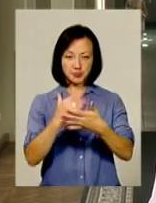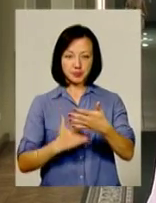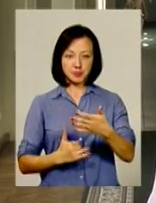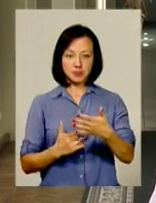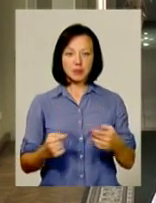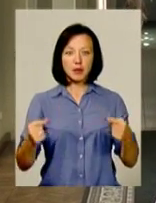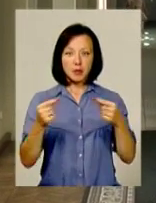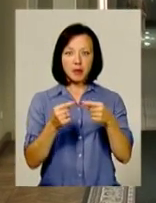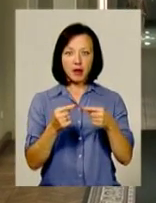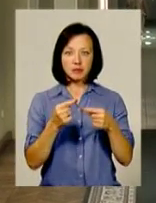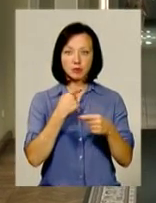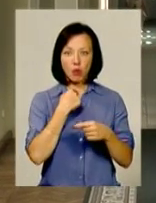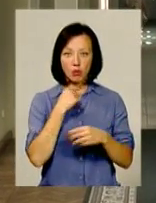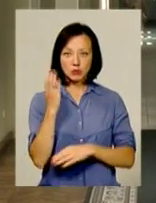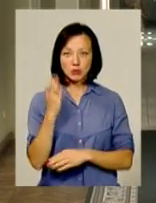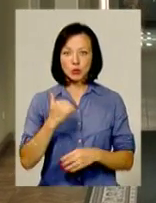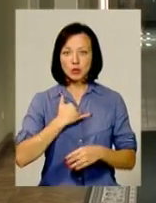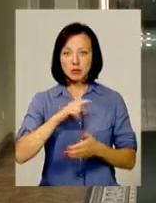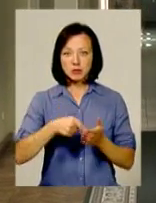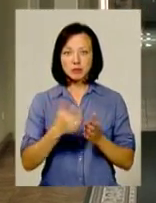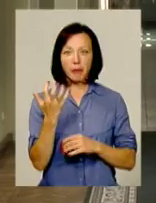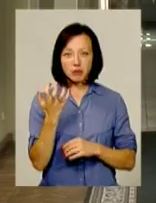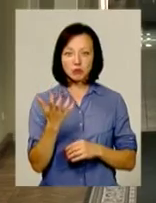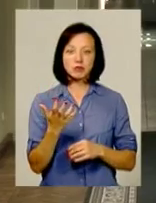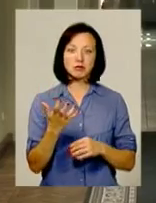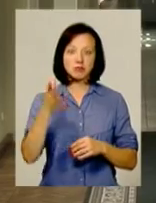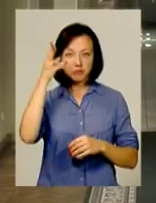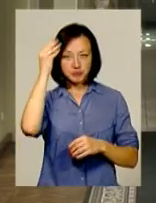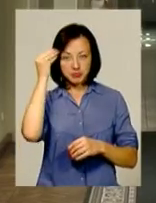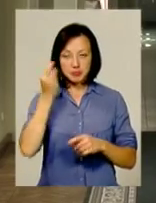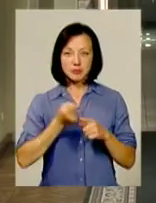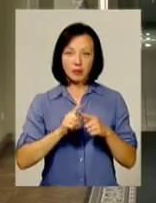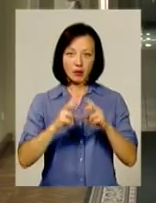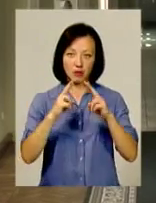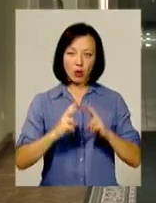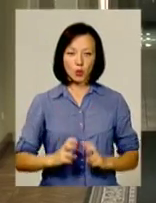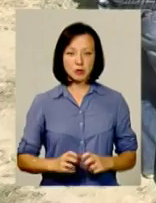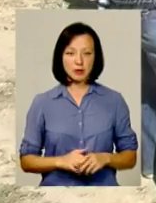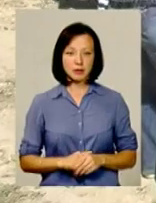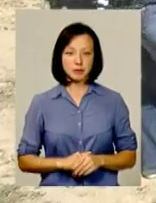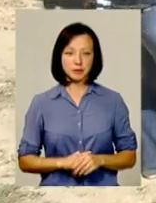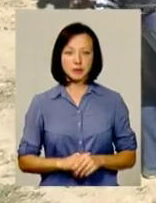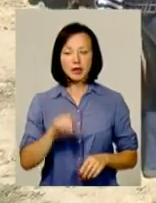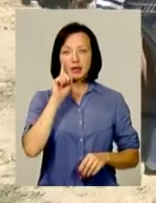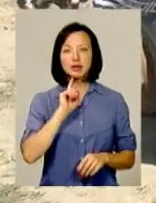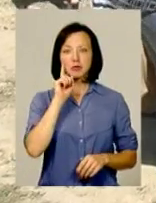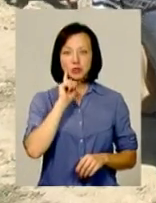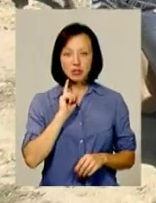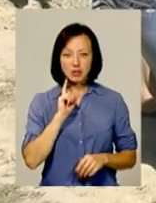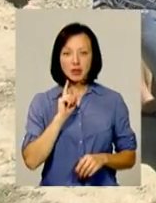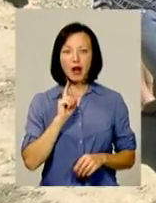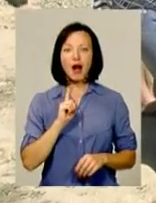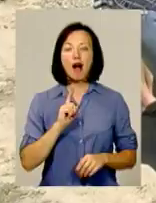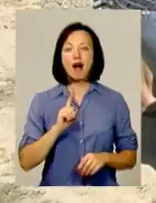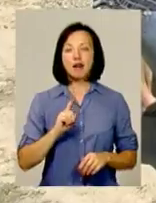голосів, це в нас по місту 500, ми тоді беремо цю петицію на розгляд. Тим часом Сергій Пальохін